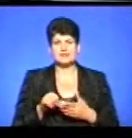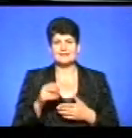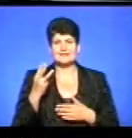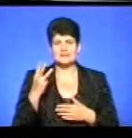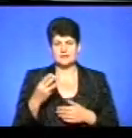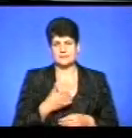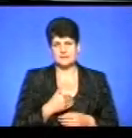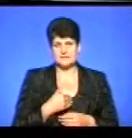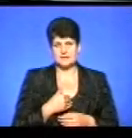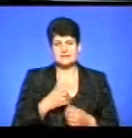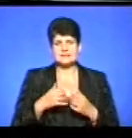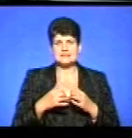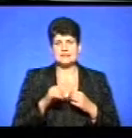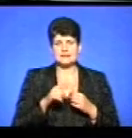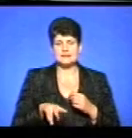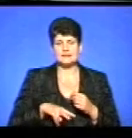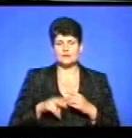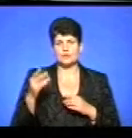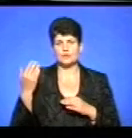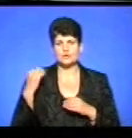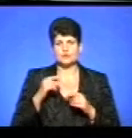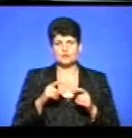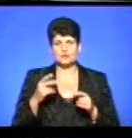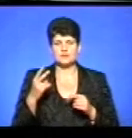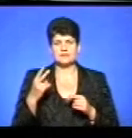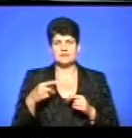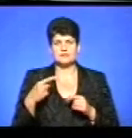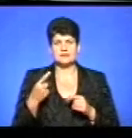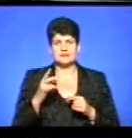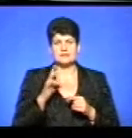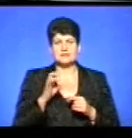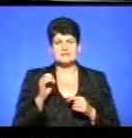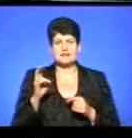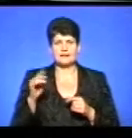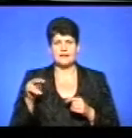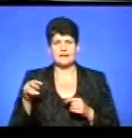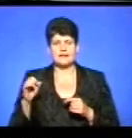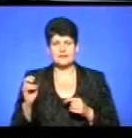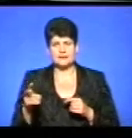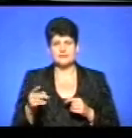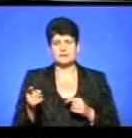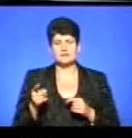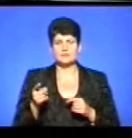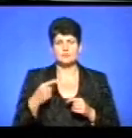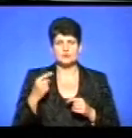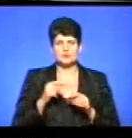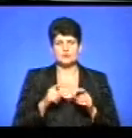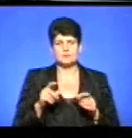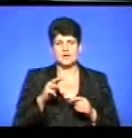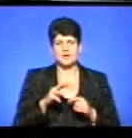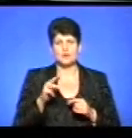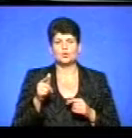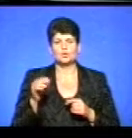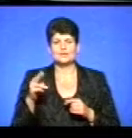претенденти. Серед них директор колишньої школи номер 21 Наталія Секелик, директор колишньої обласної школи мистецтв Марія Гудима